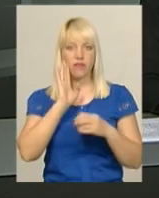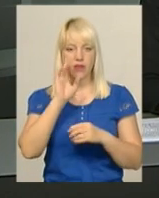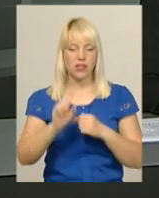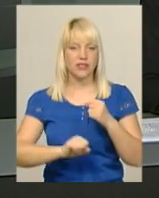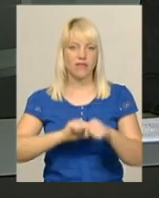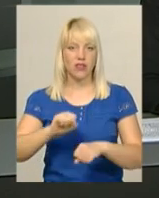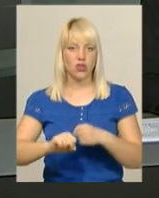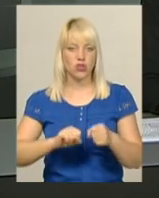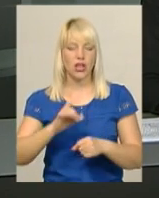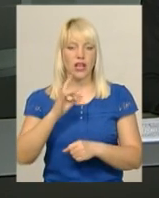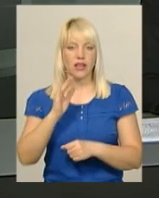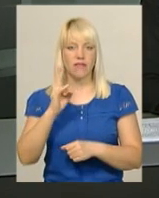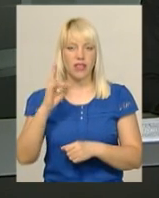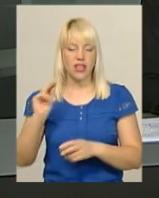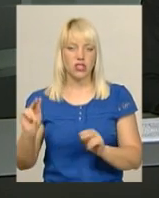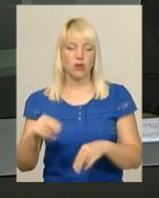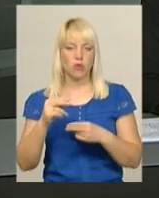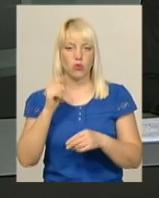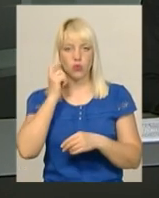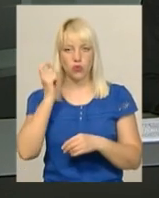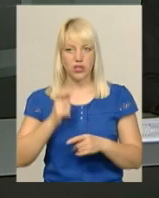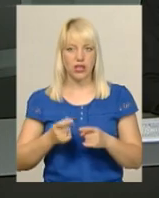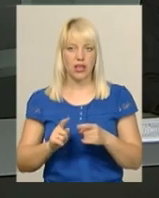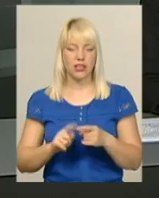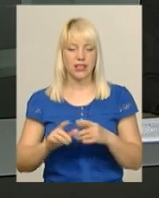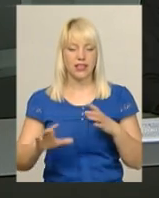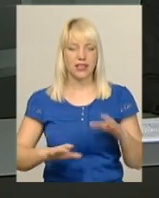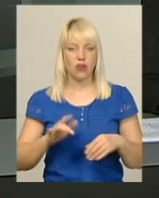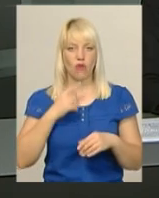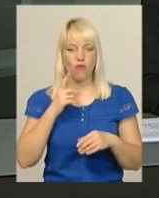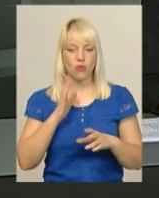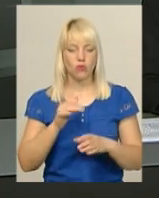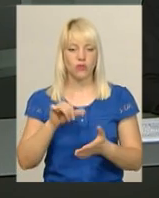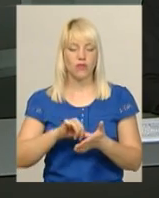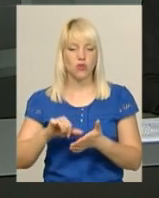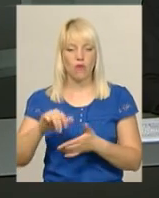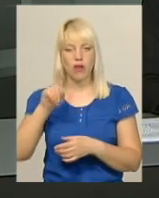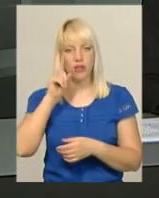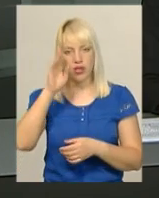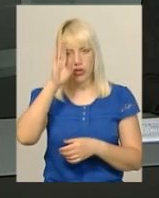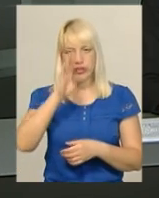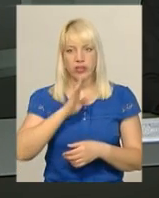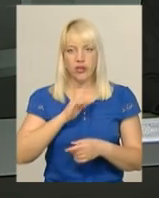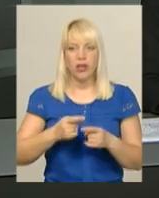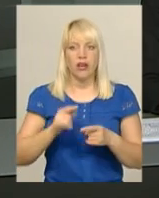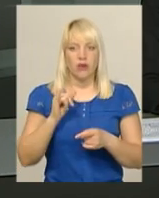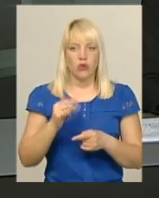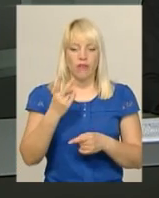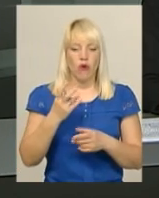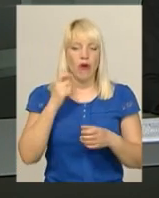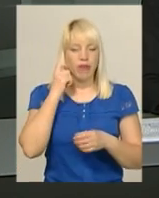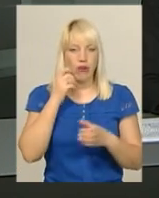до Рівного на чемпіонат України. Тренер школи Сергій Богацький каже, виступатимуть юнаки та дівчата у двох вікових групах –